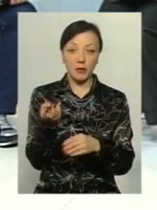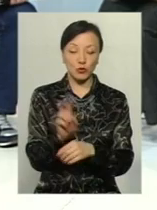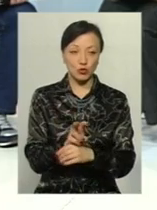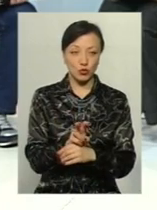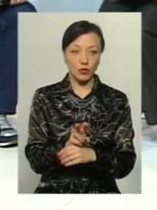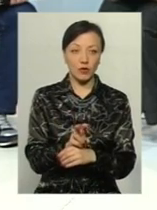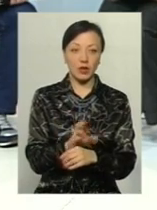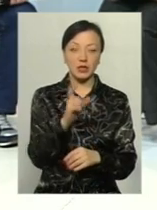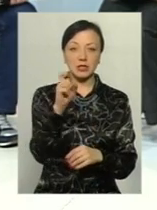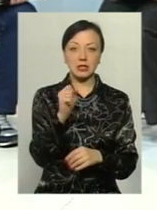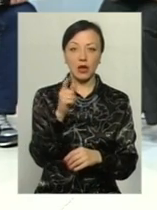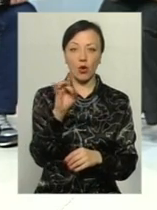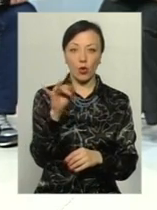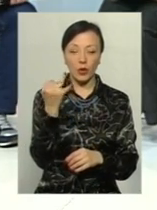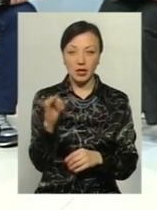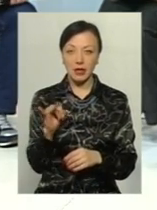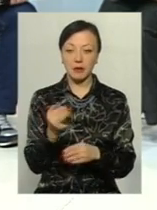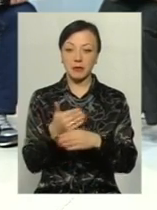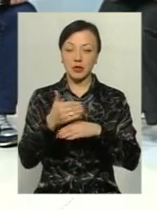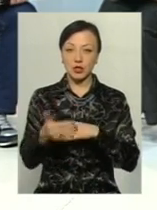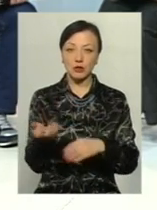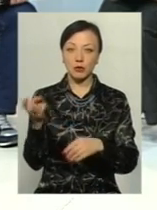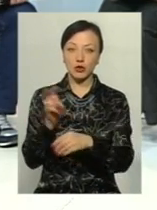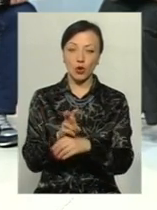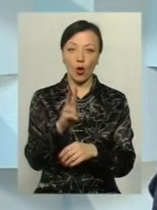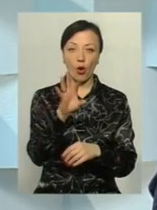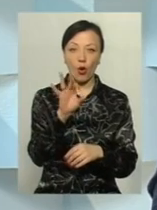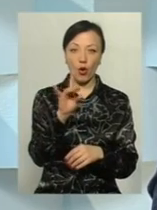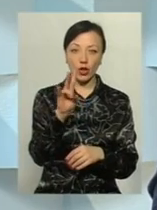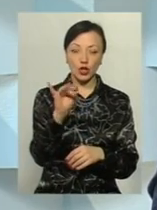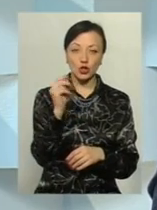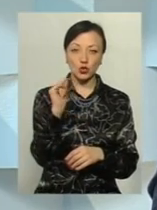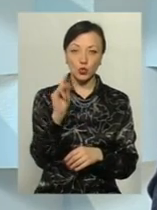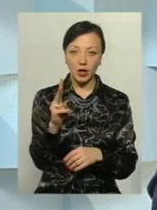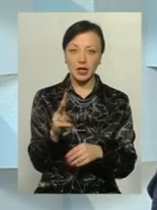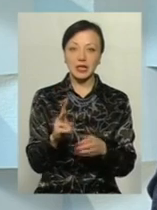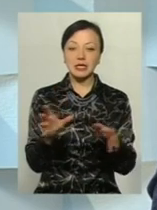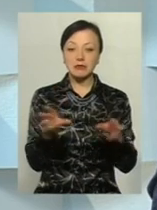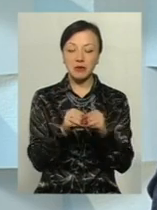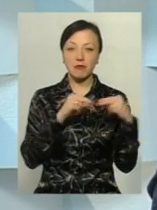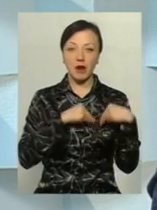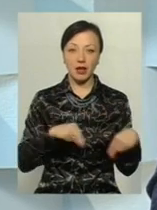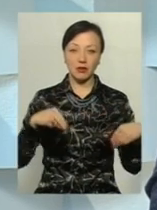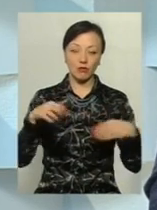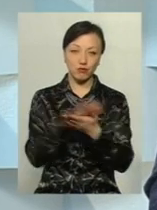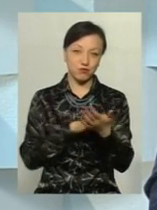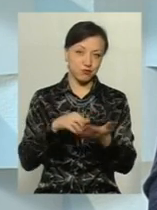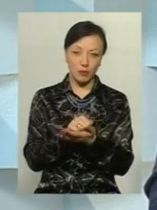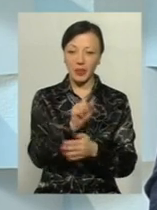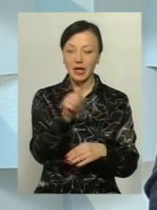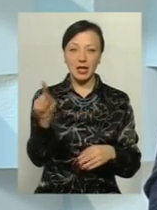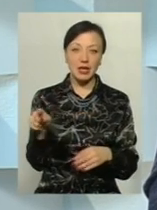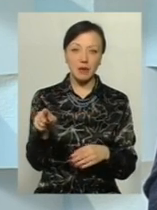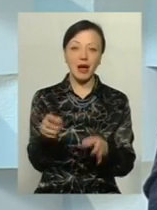Загородній, пізніше, коли прийшов Корнічук, абсолютно співпраця поламалася, тому що їм